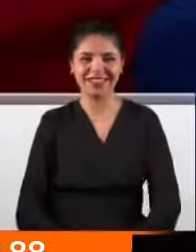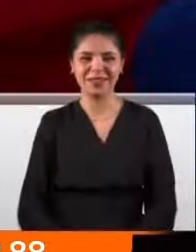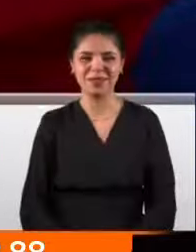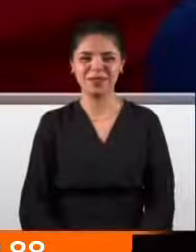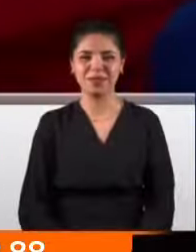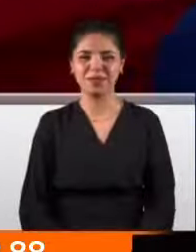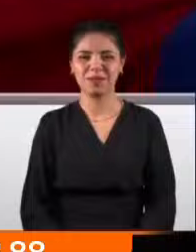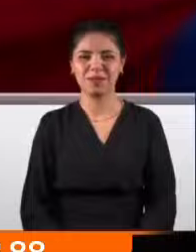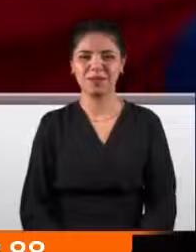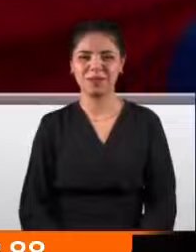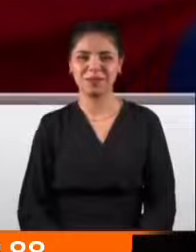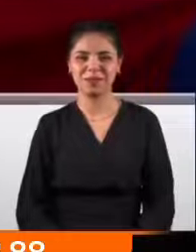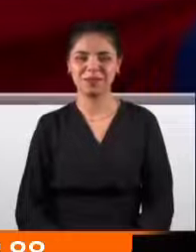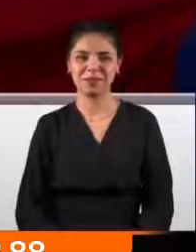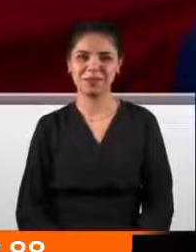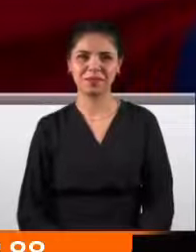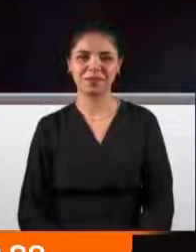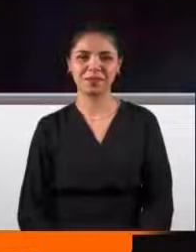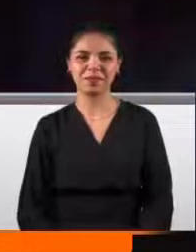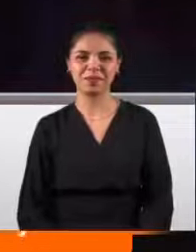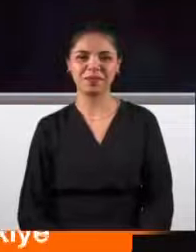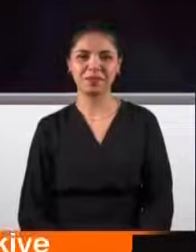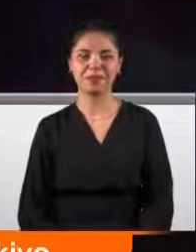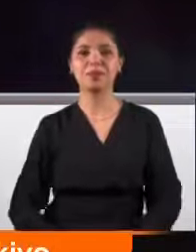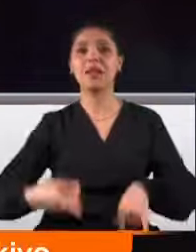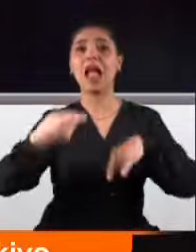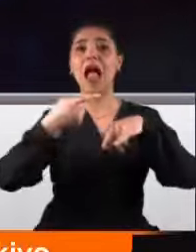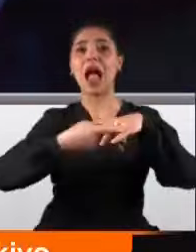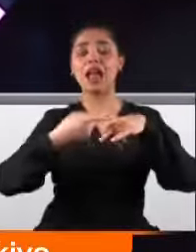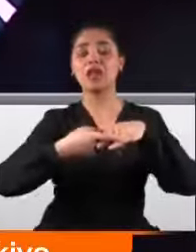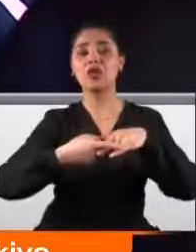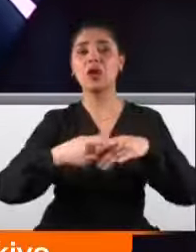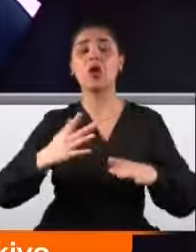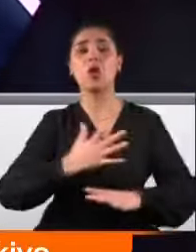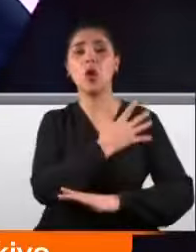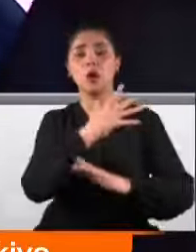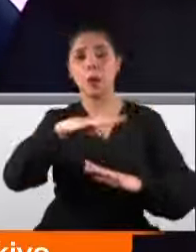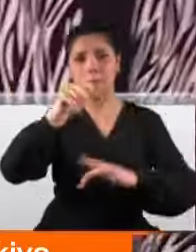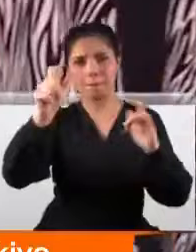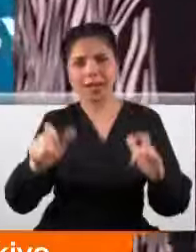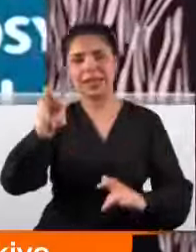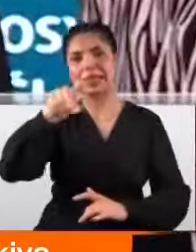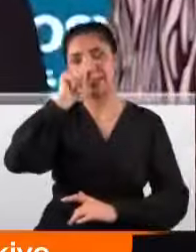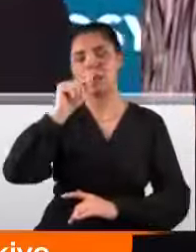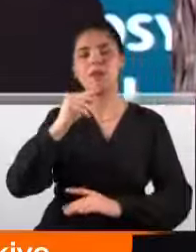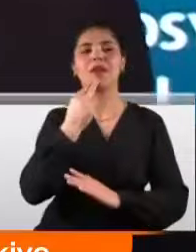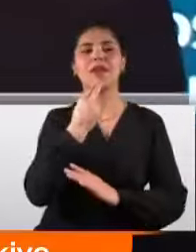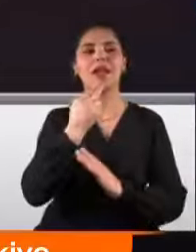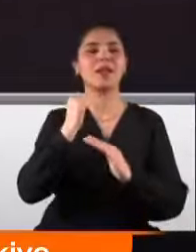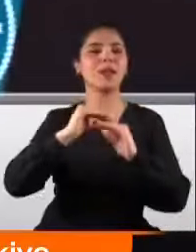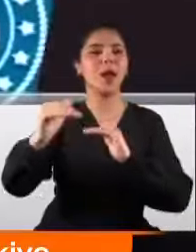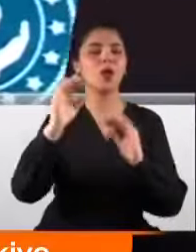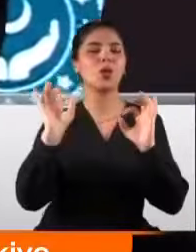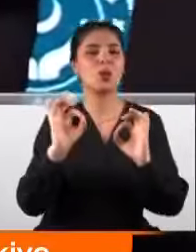çalışıyoruz. Bir de onun dışında anneyiz. Haliç Kongre Merkezi 8 Mart Kadınlar Günü'ne özel bir programa ev